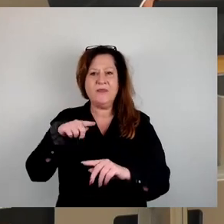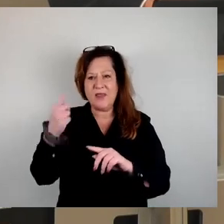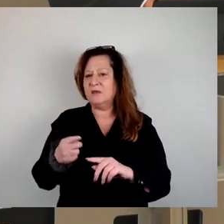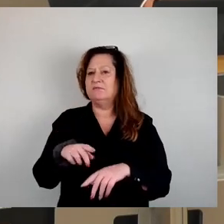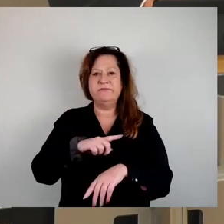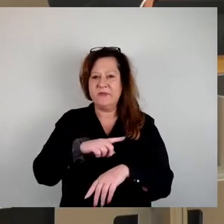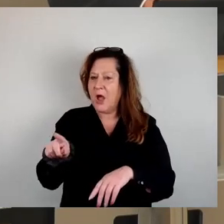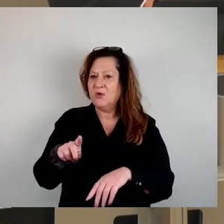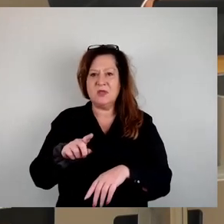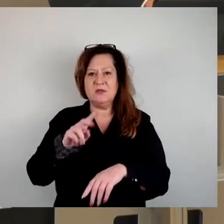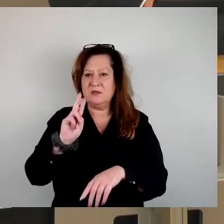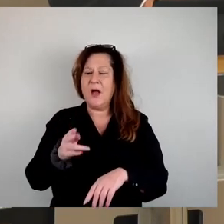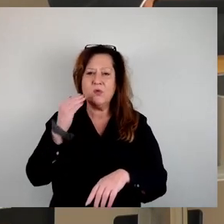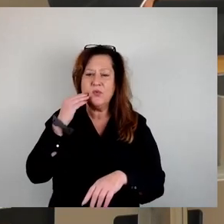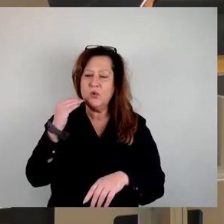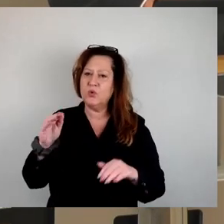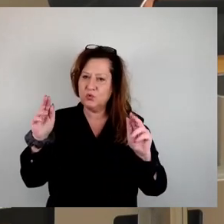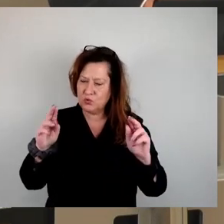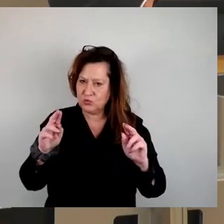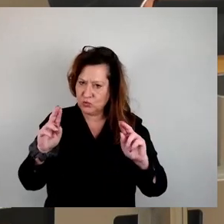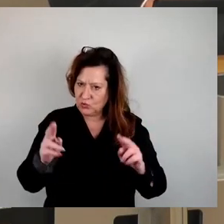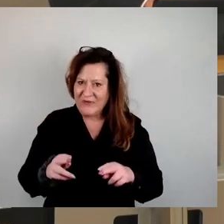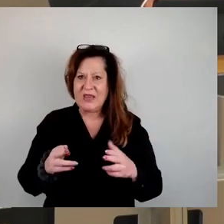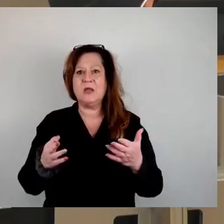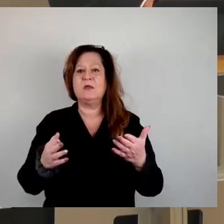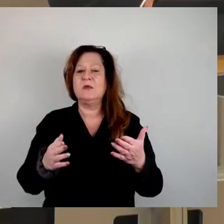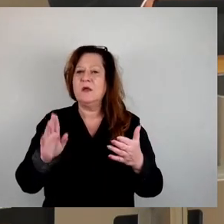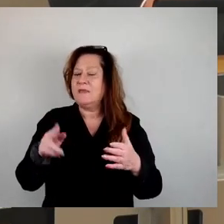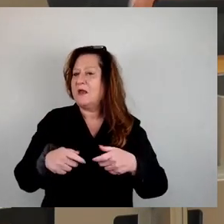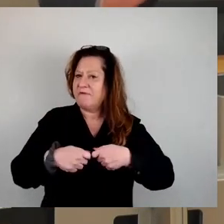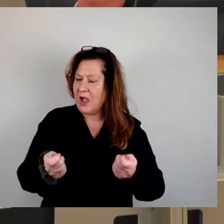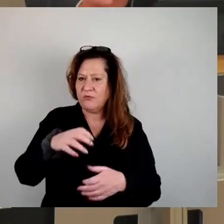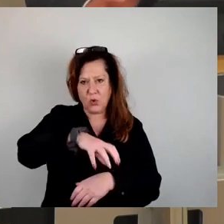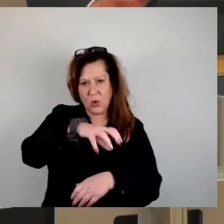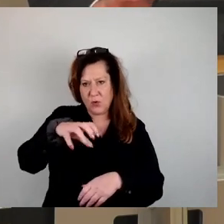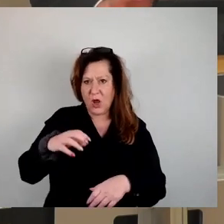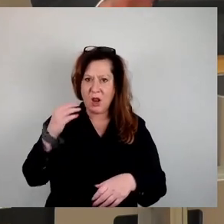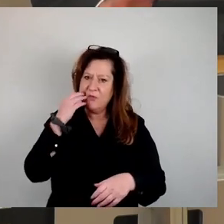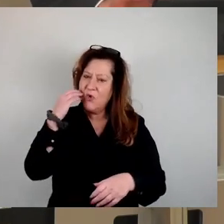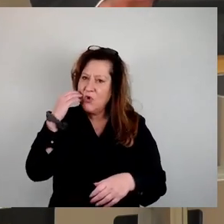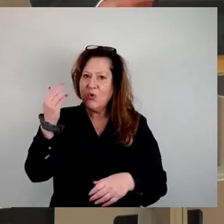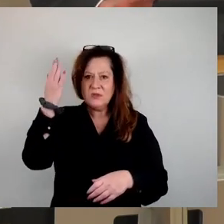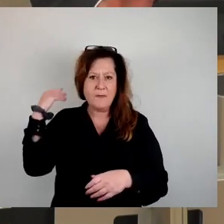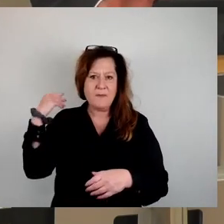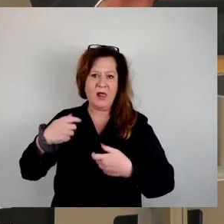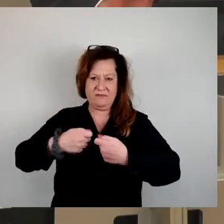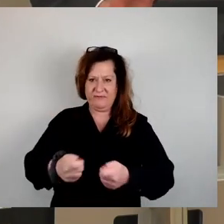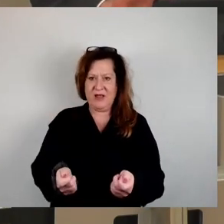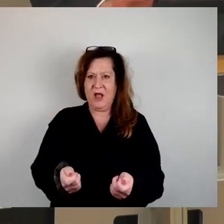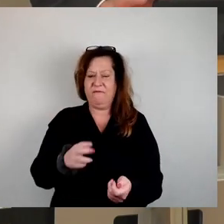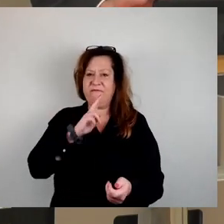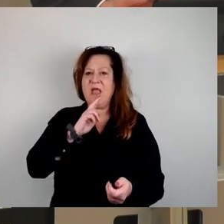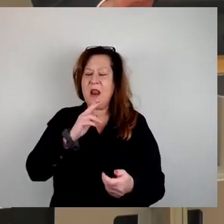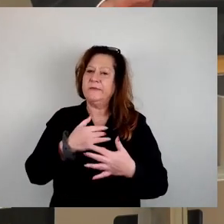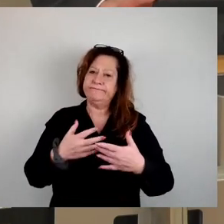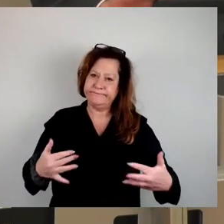andere halten den heutigen Vertrag für den Beweis, dass der Verkauf der kommunalen Wohnungen vor 15 Jahren ein Fehler war und so weiter und so fort. Ja,